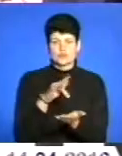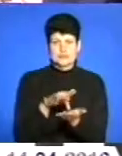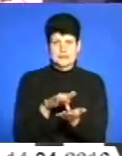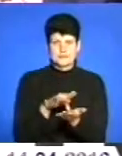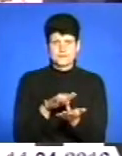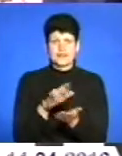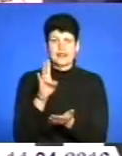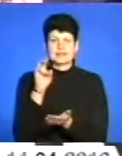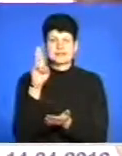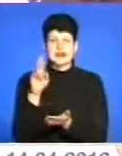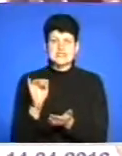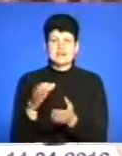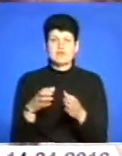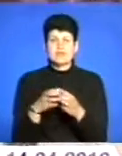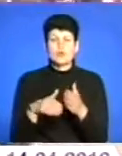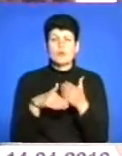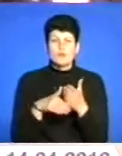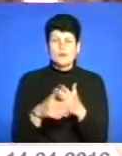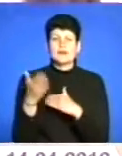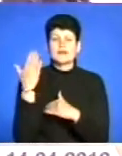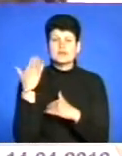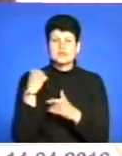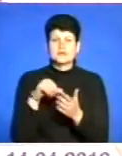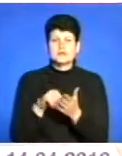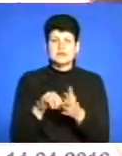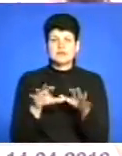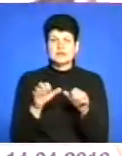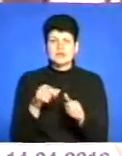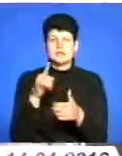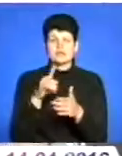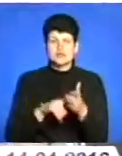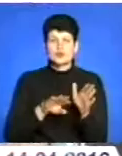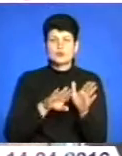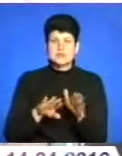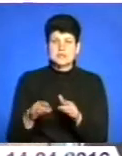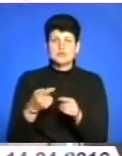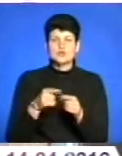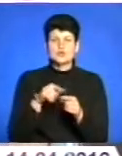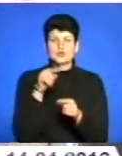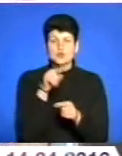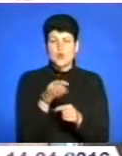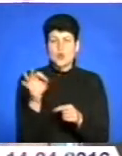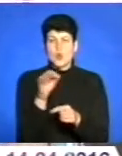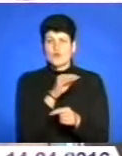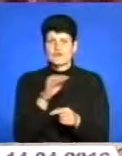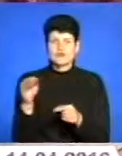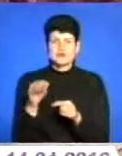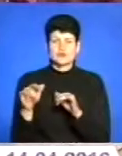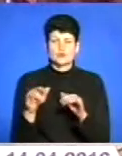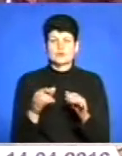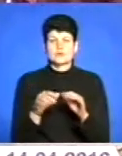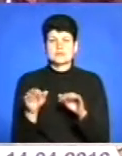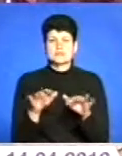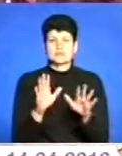Нацгвардійцям допомагали і раніше, проте представники влади сподіваються, що після такого офіційного заходу працюватимуть активніше.